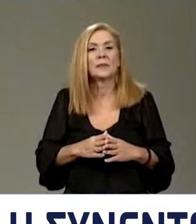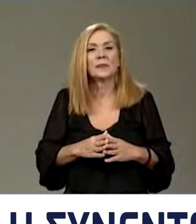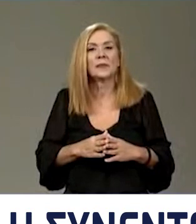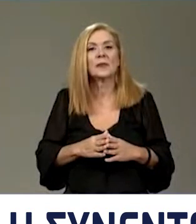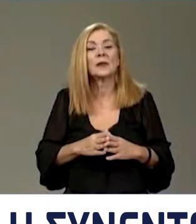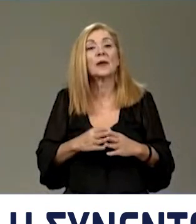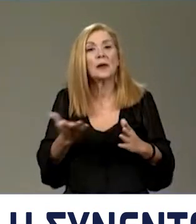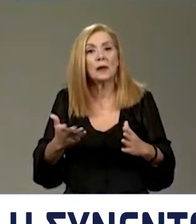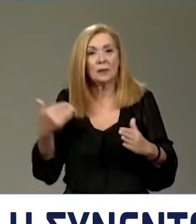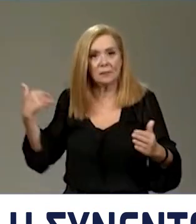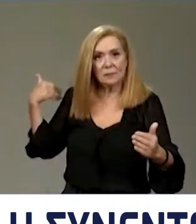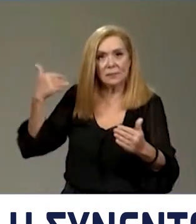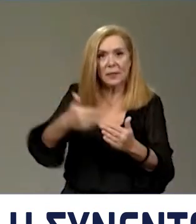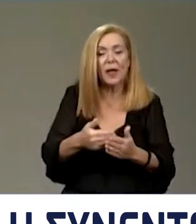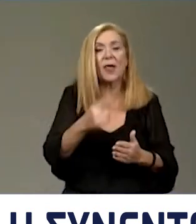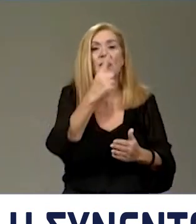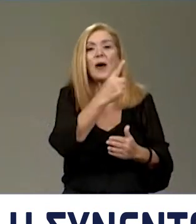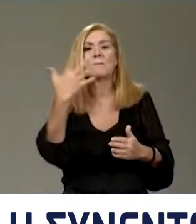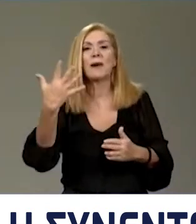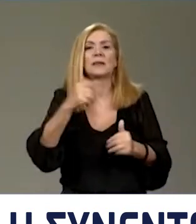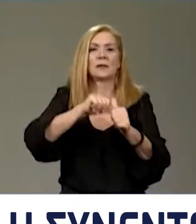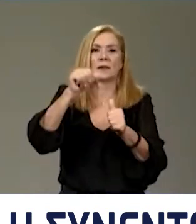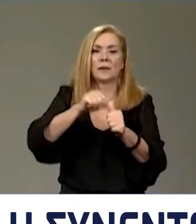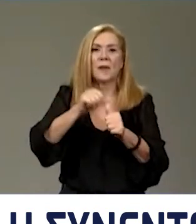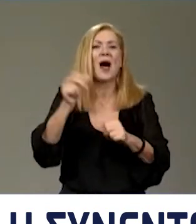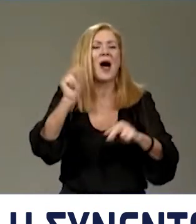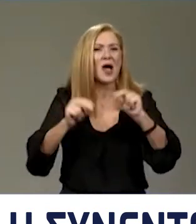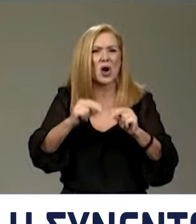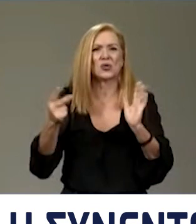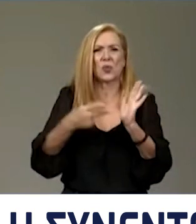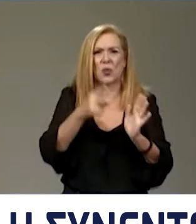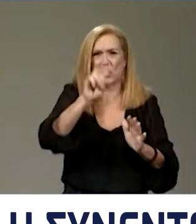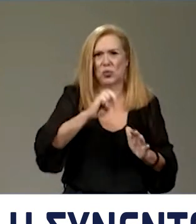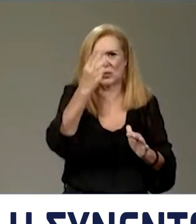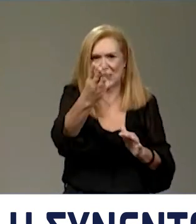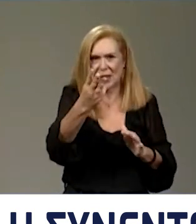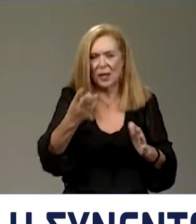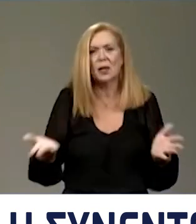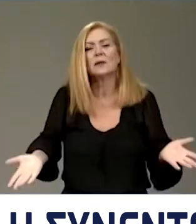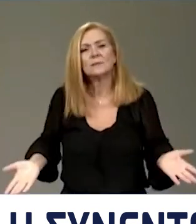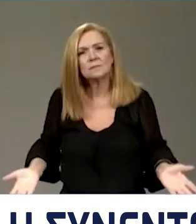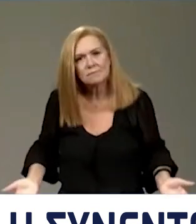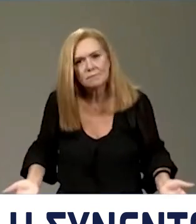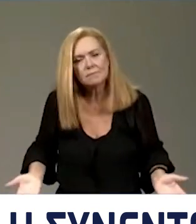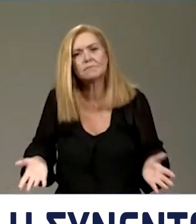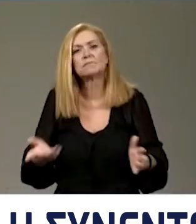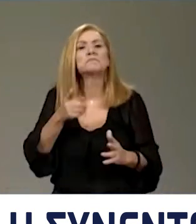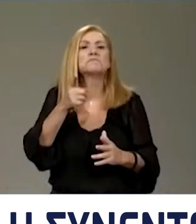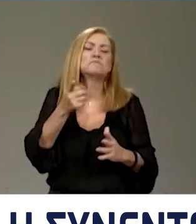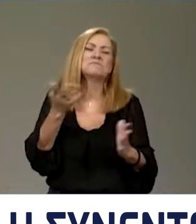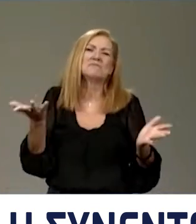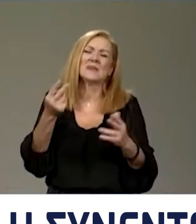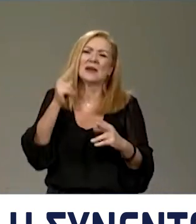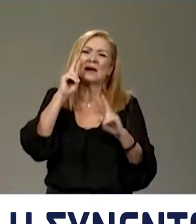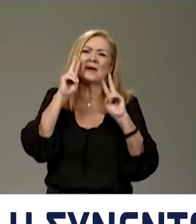μεσολαβήσει 15 μήνες από τις εκλογές του 2023. Και επιτρέψτε μου θα φάνταζε λίγο